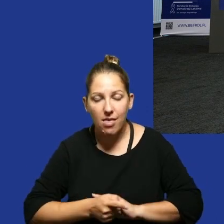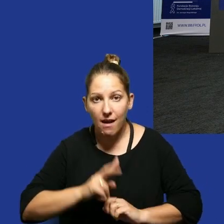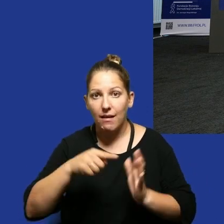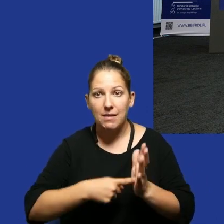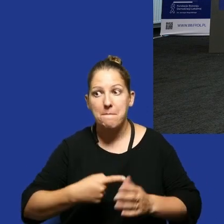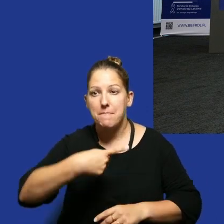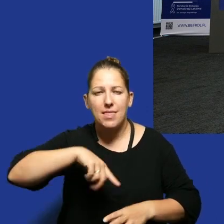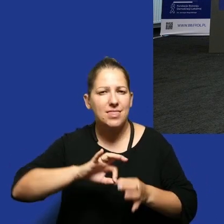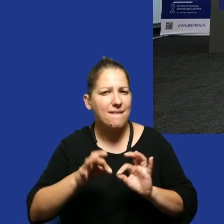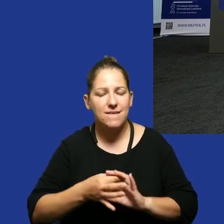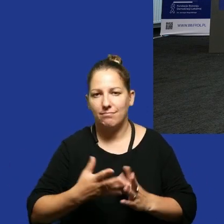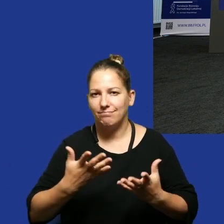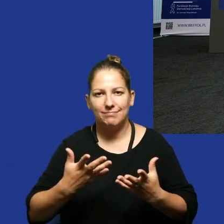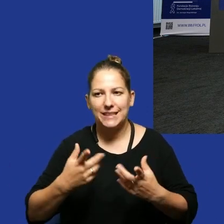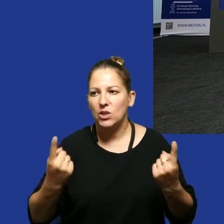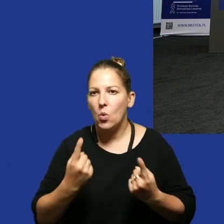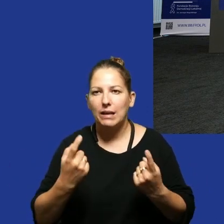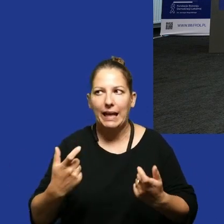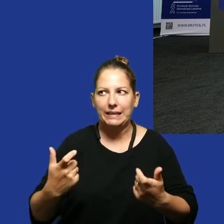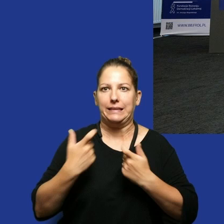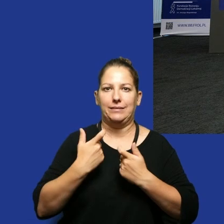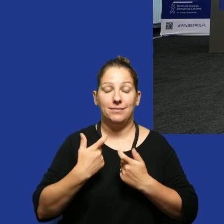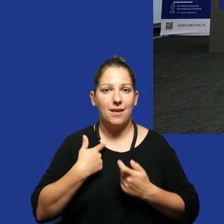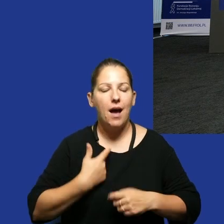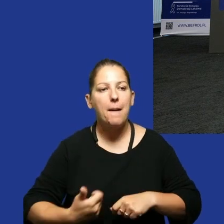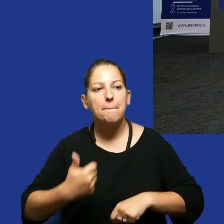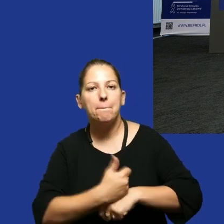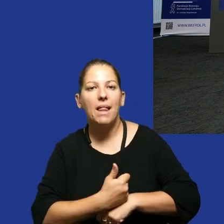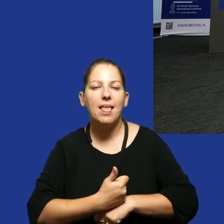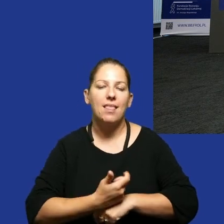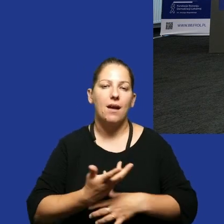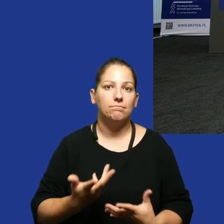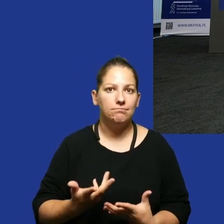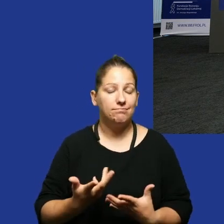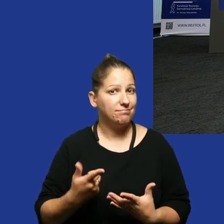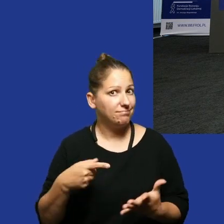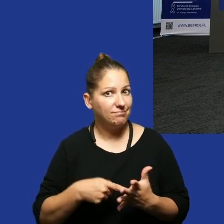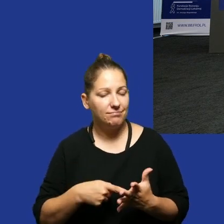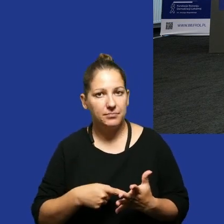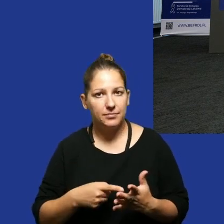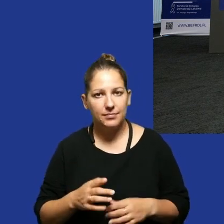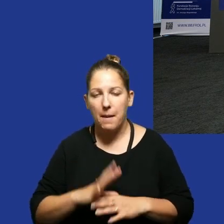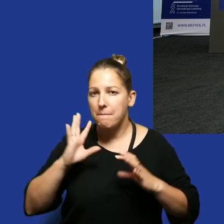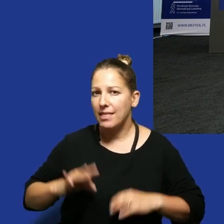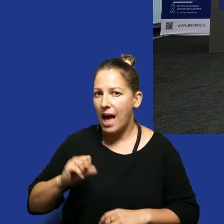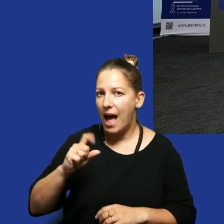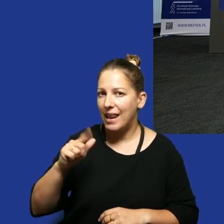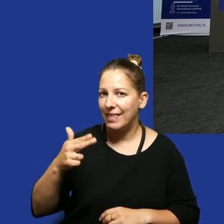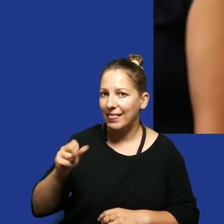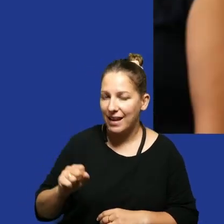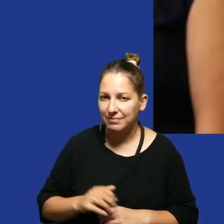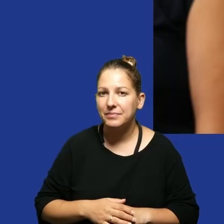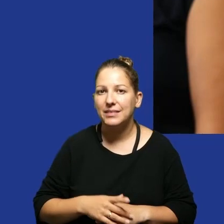nawet w sytuacjach laboratoryjnych jesteśmy w pozycji jakiegoś lidera liderki i jeżeli chodzi no bo pani prowadząca